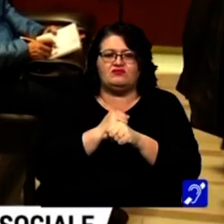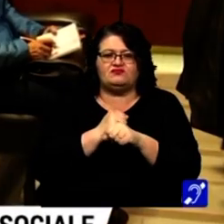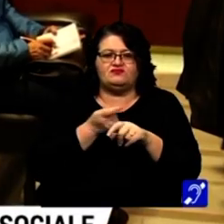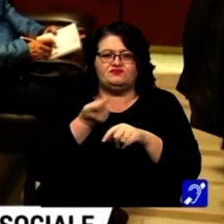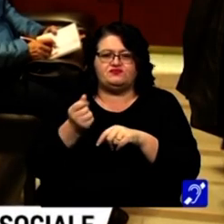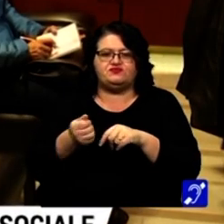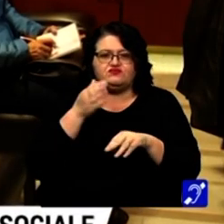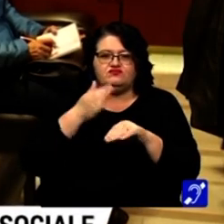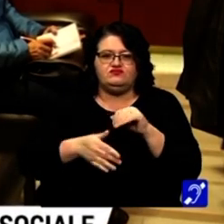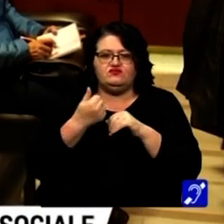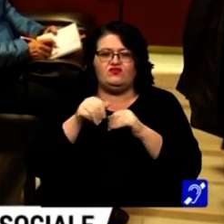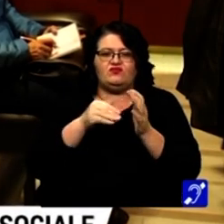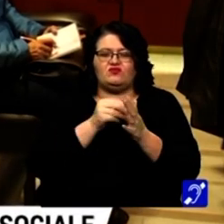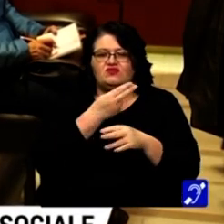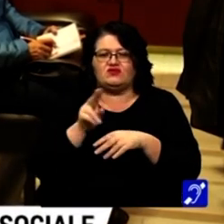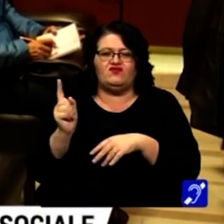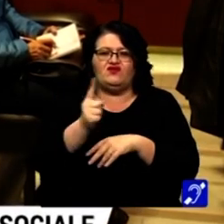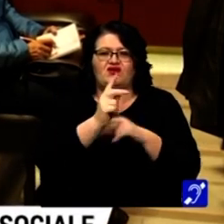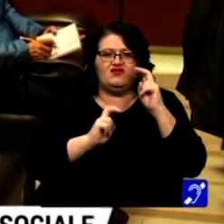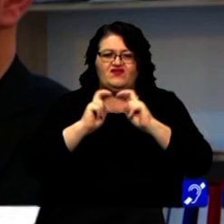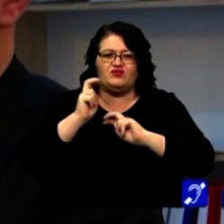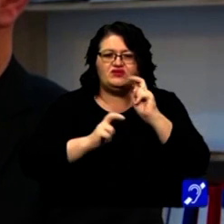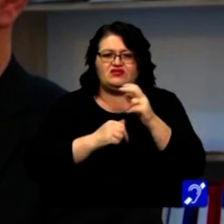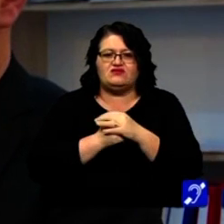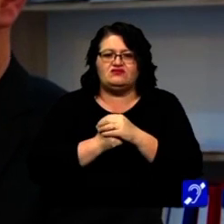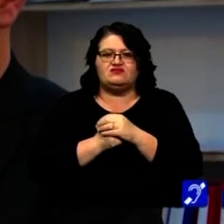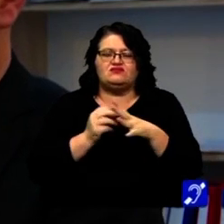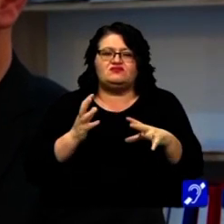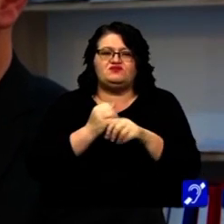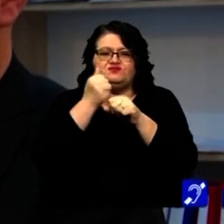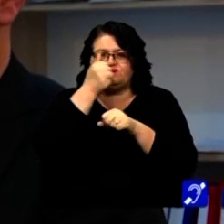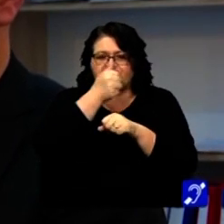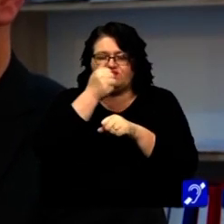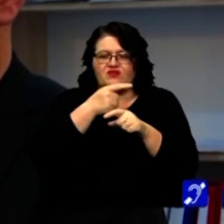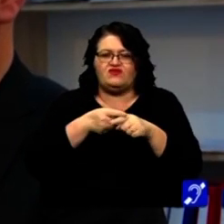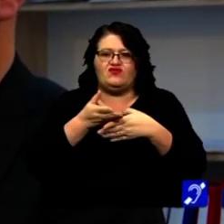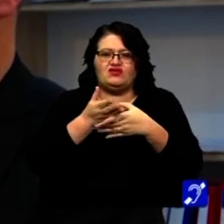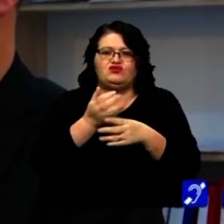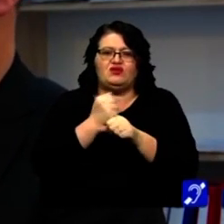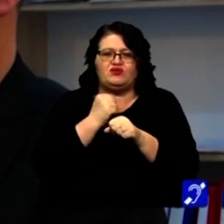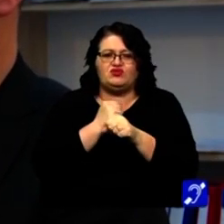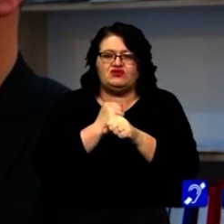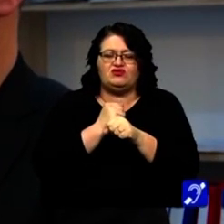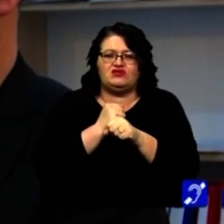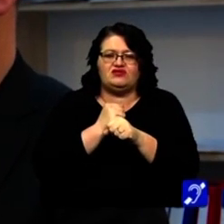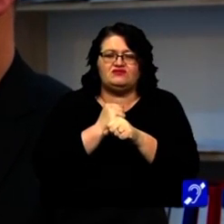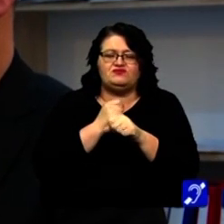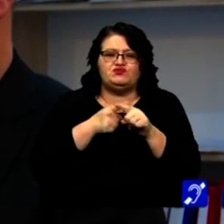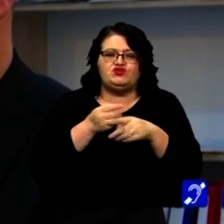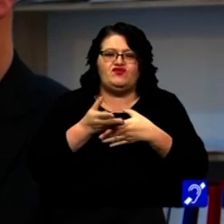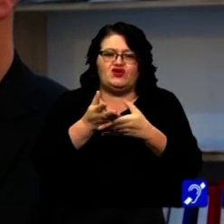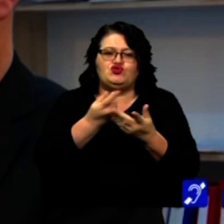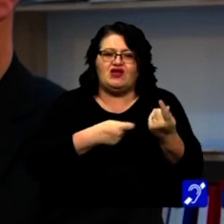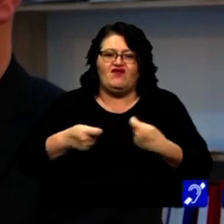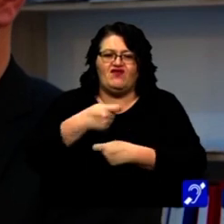finanțate cu maxim 100.000 de euro fiecare întreprindere, înființate în mediul rural, ce vor ajuta producătorii și vor ajuta